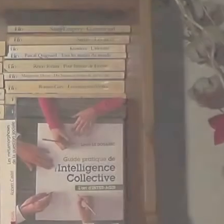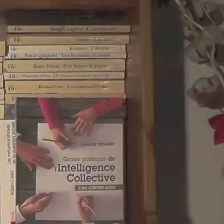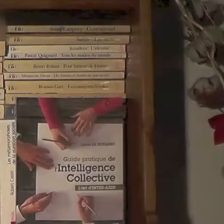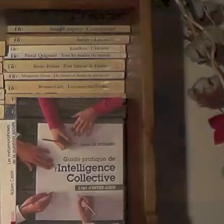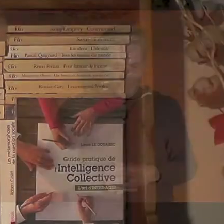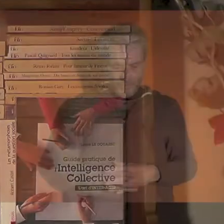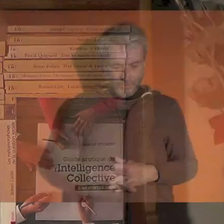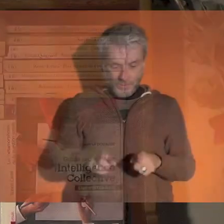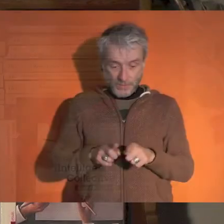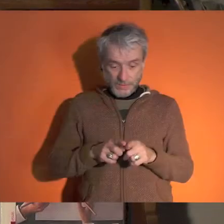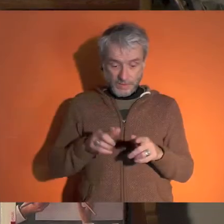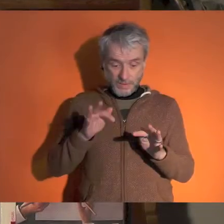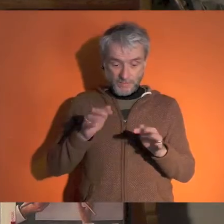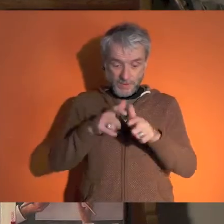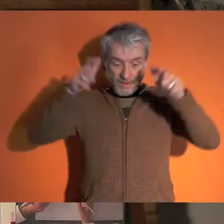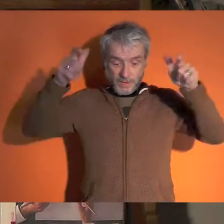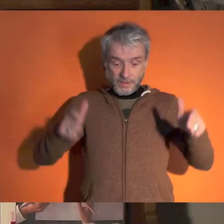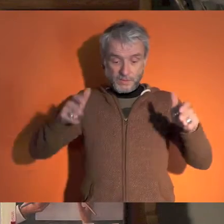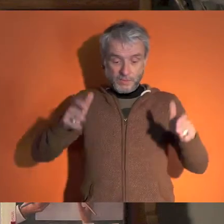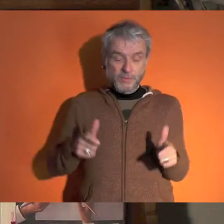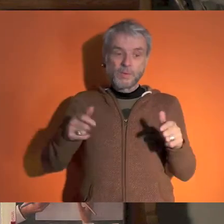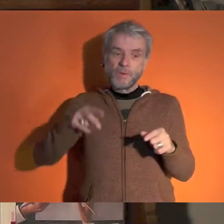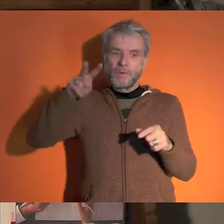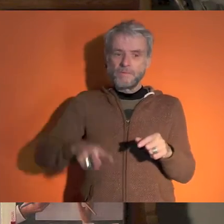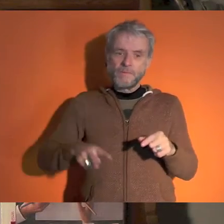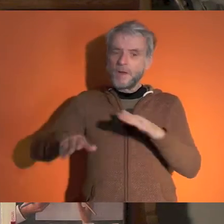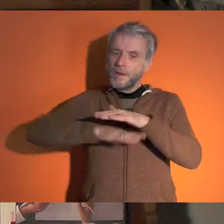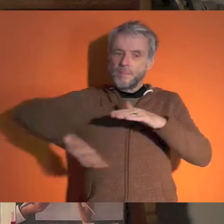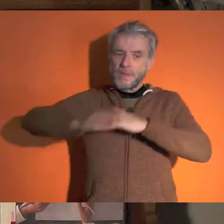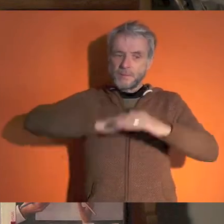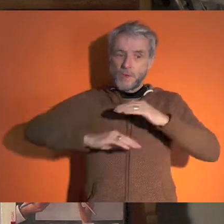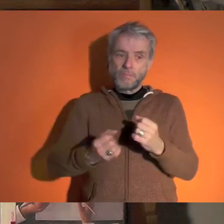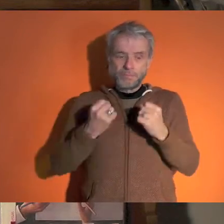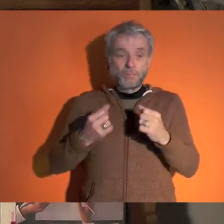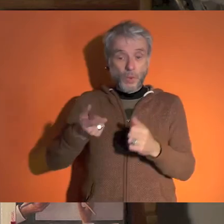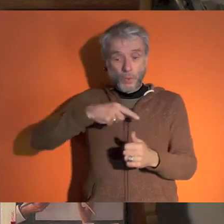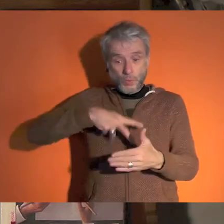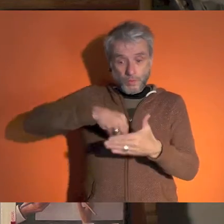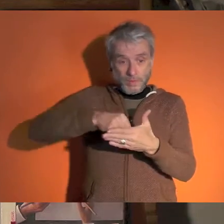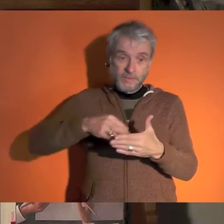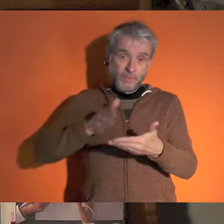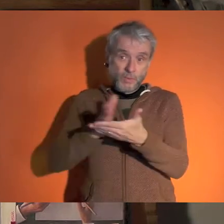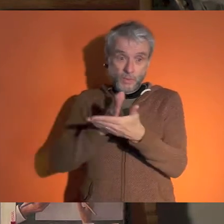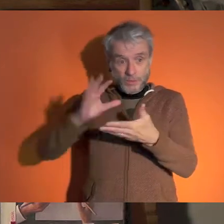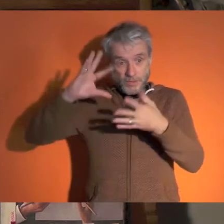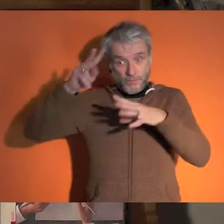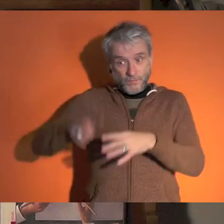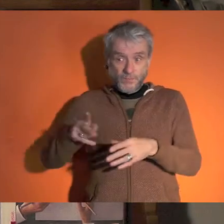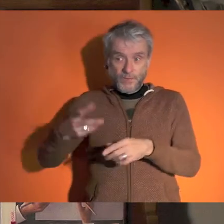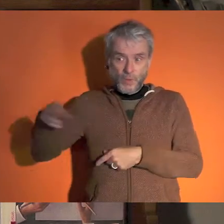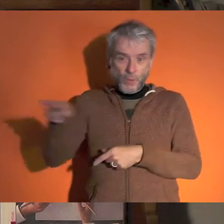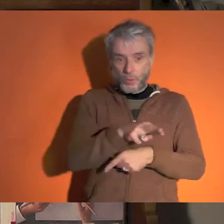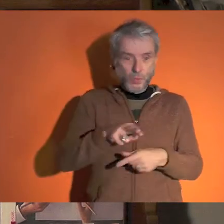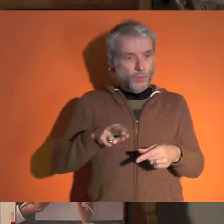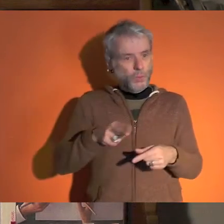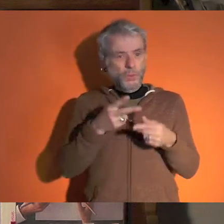En ce qui concerne les institutions, c'est un des points clés de notre programme. Si nous nous sommes engagés dans ce projet fou de